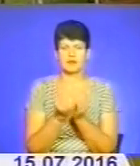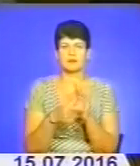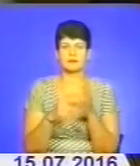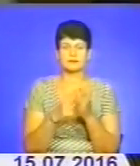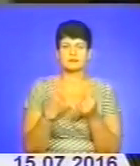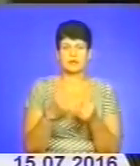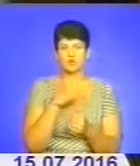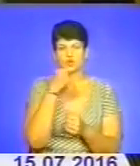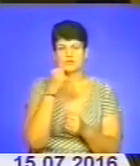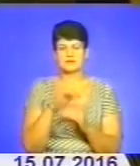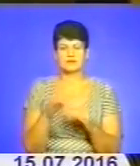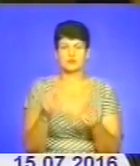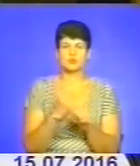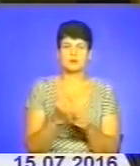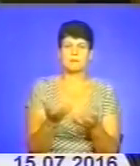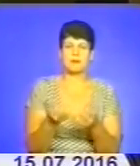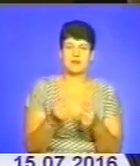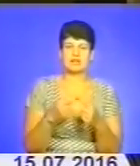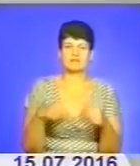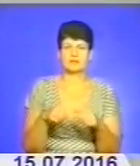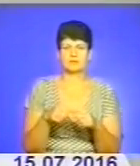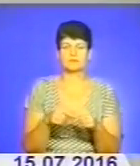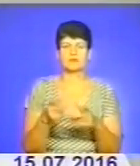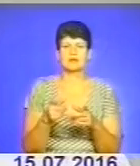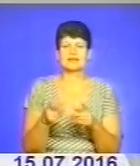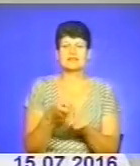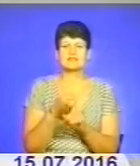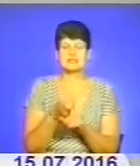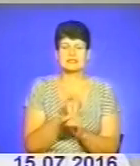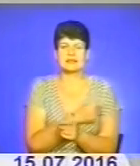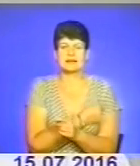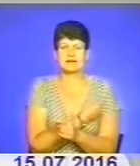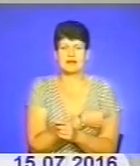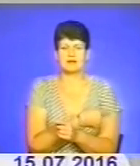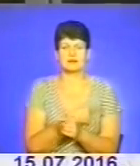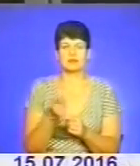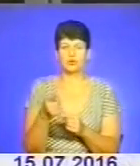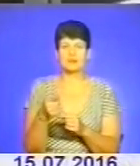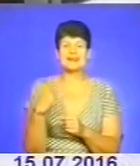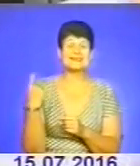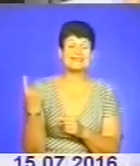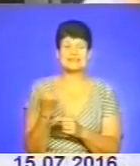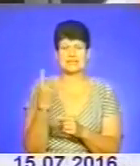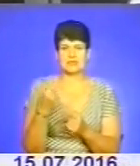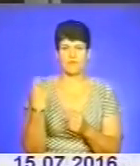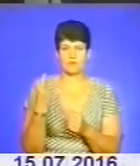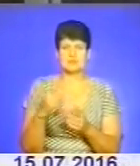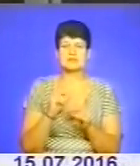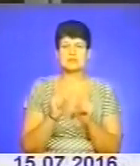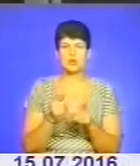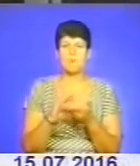дітей. Зроблять приймальні відділення. До слова, інфекційна лікарня Тернополя єдина в області. Згідно проєктно-кошторисної